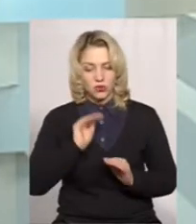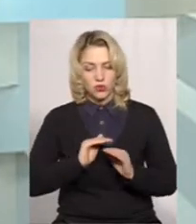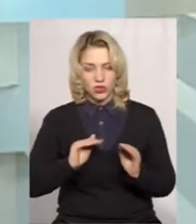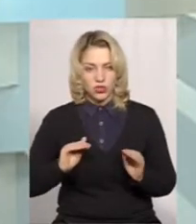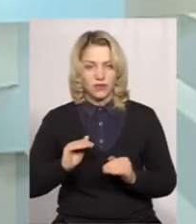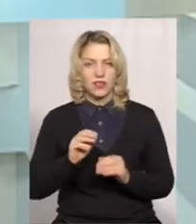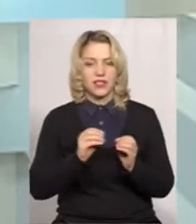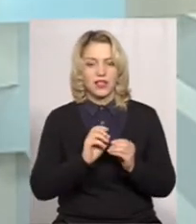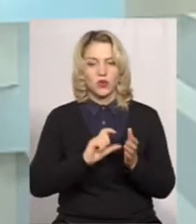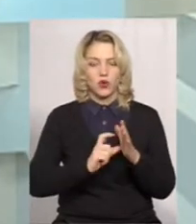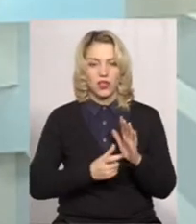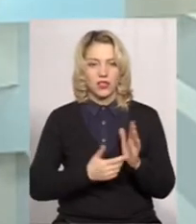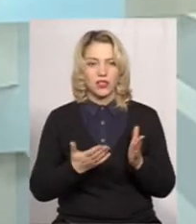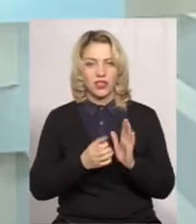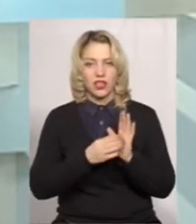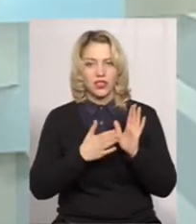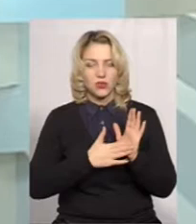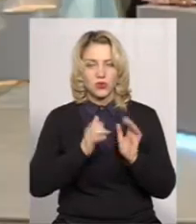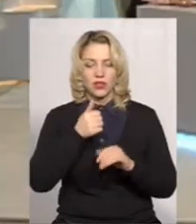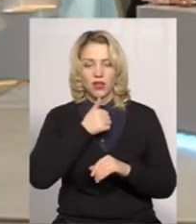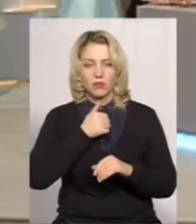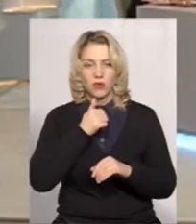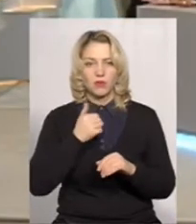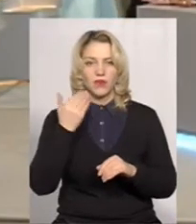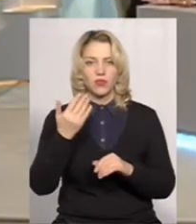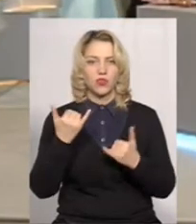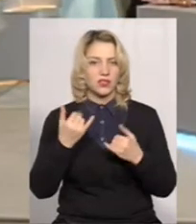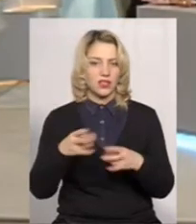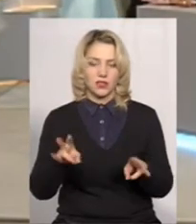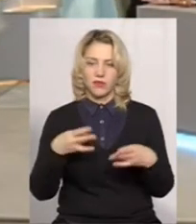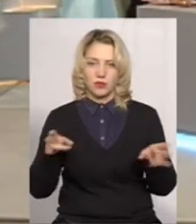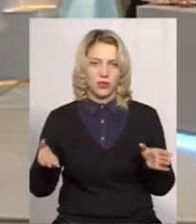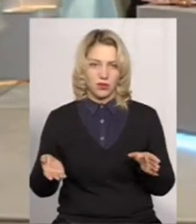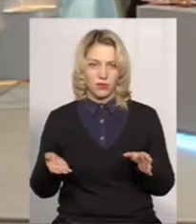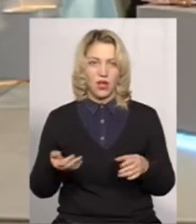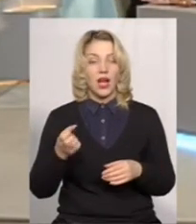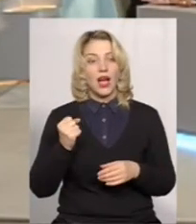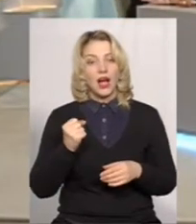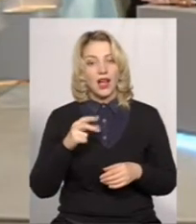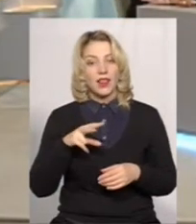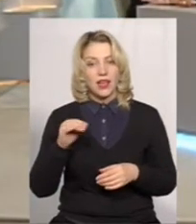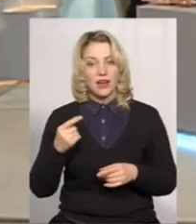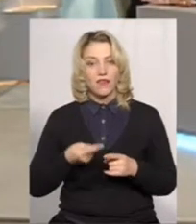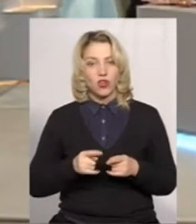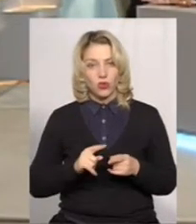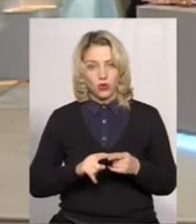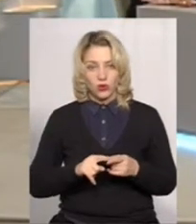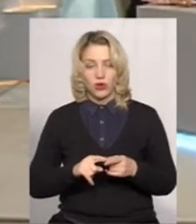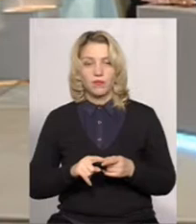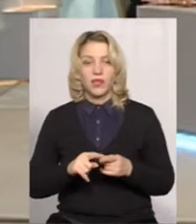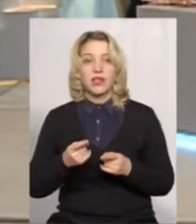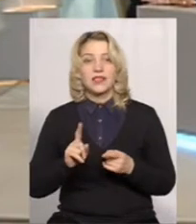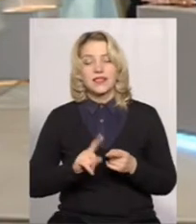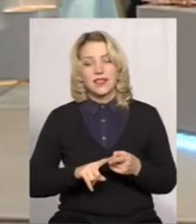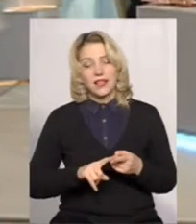класу, які реєструються на пробне, воно їм зараз не потрібно. Ну, воно, цей